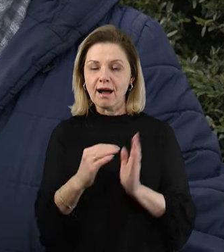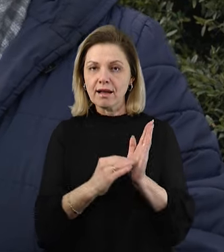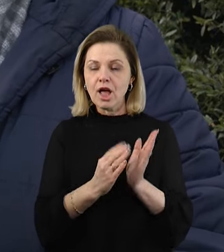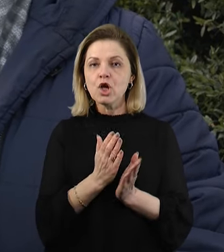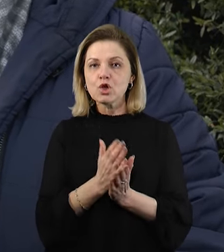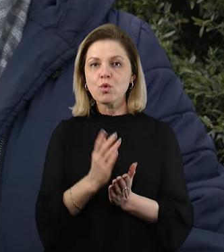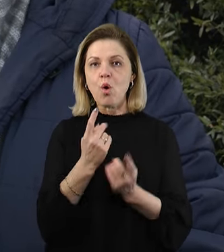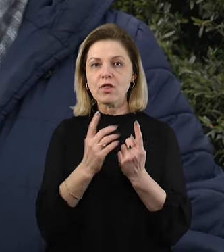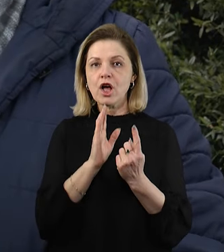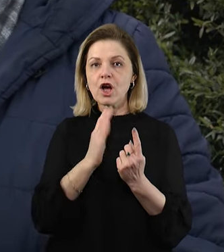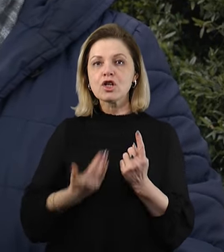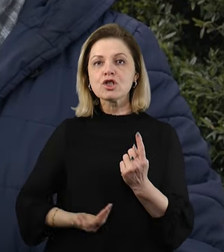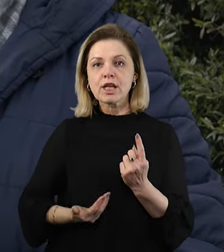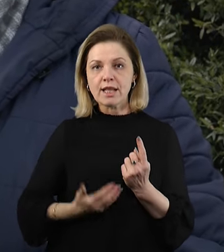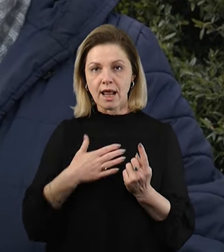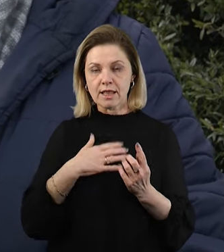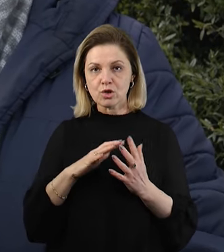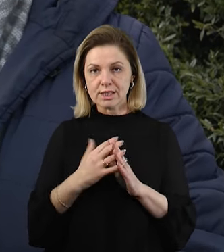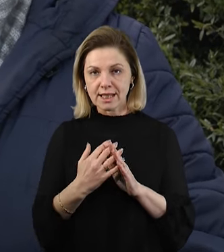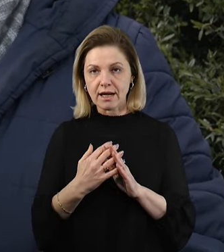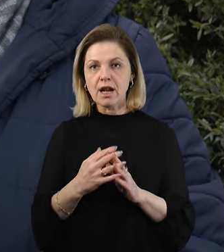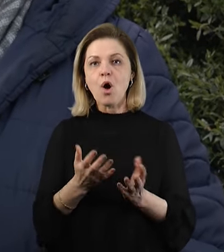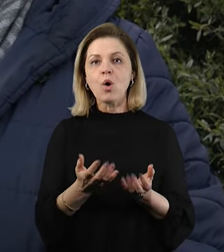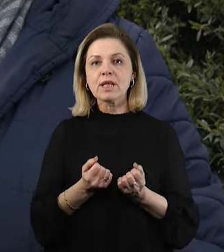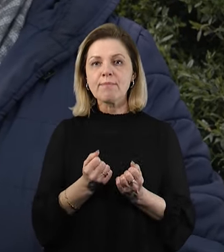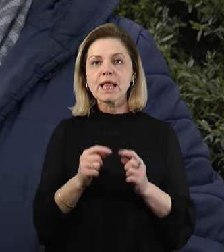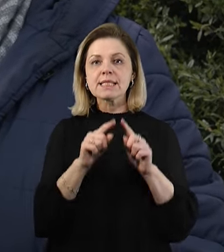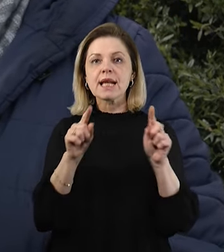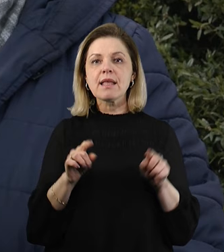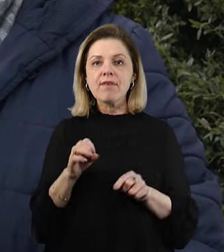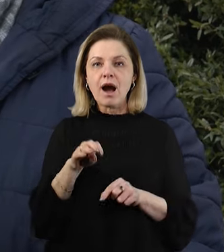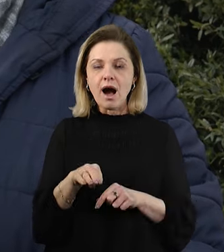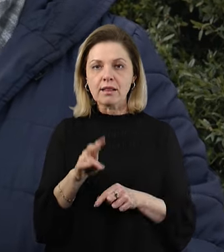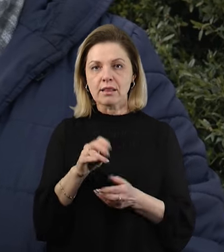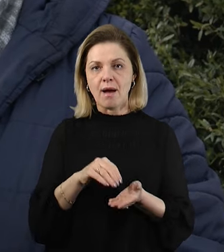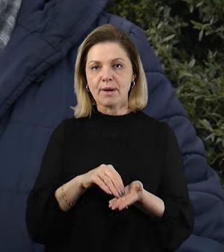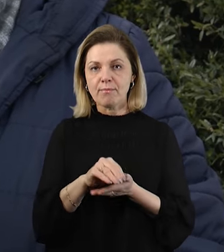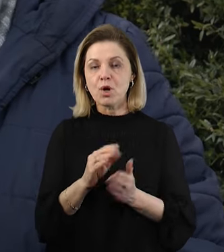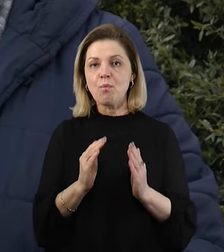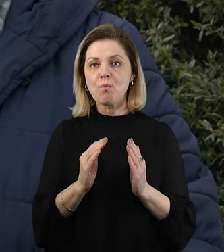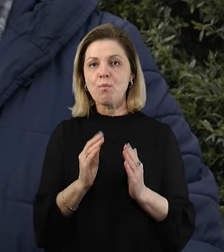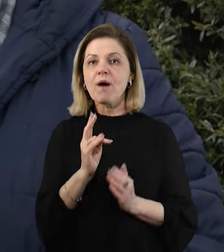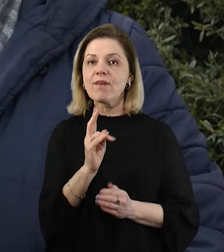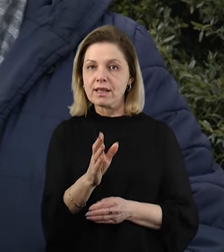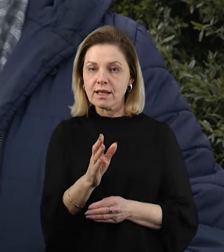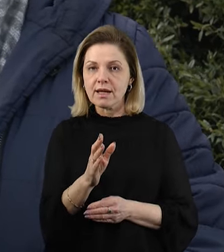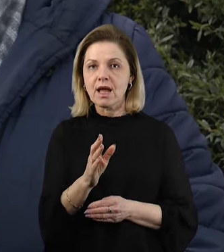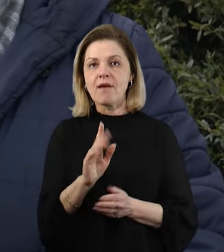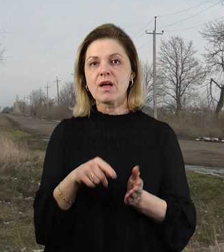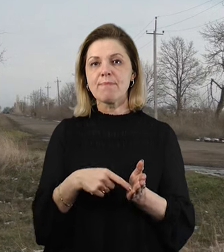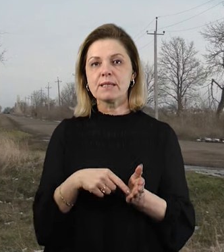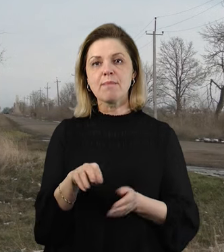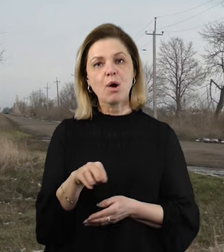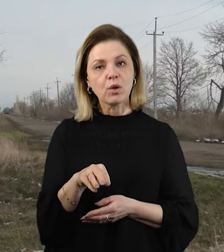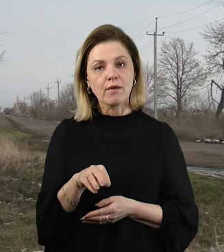Одна мешканка нашого старостату вже отримала сертифікат на придбання квартири в місті